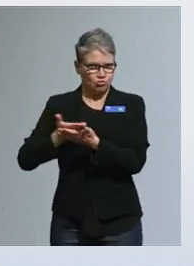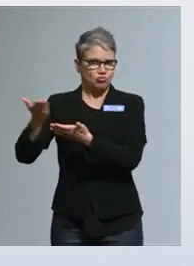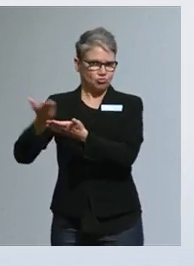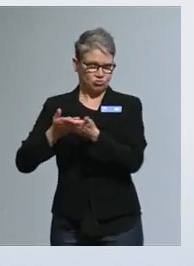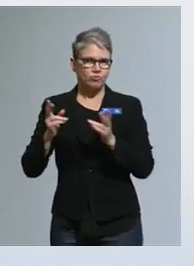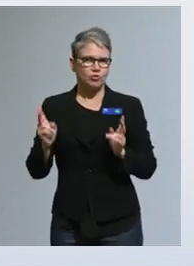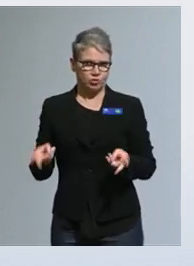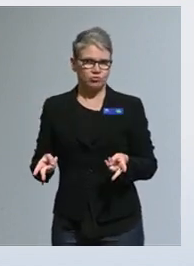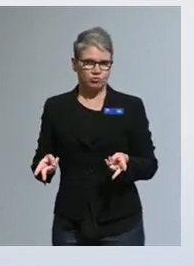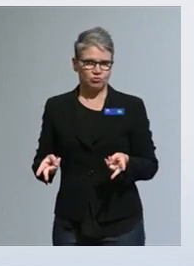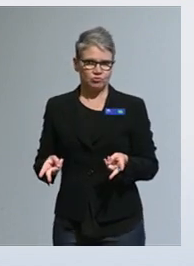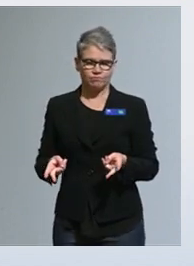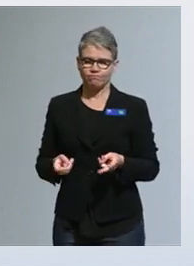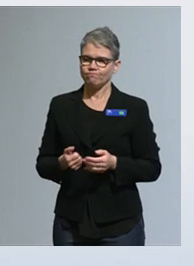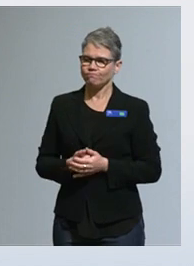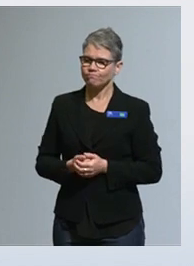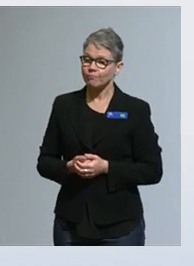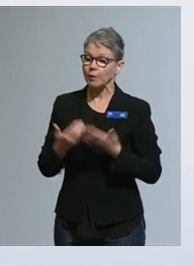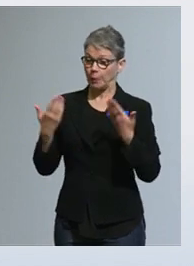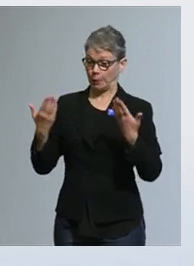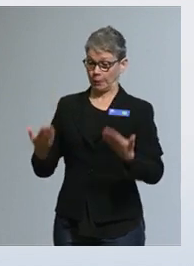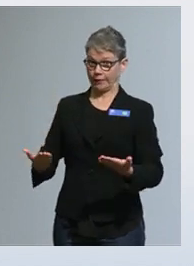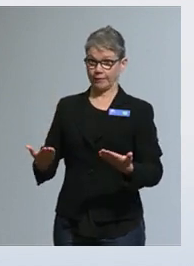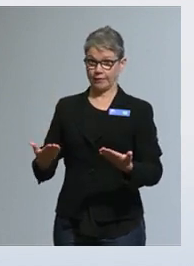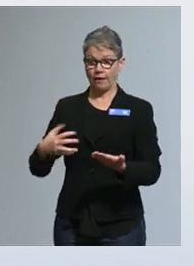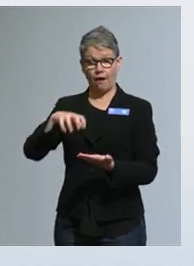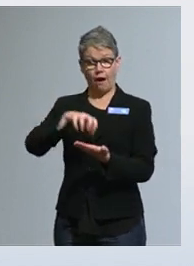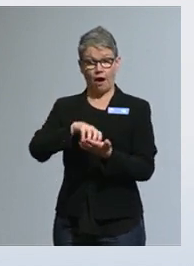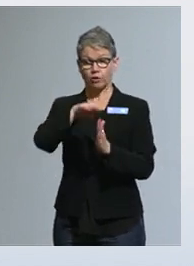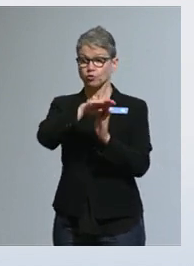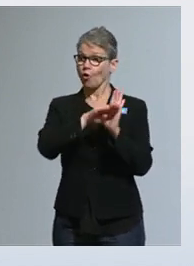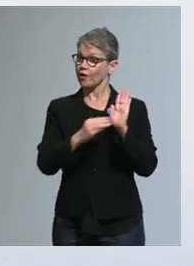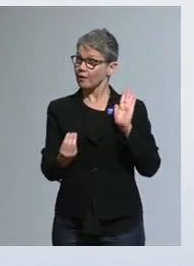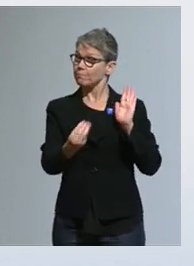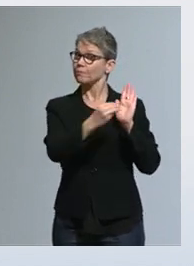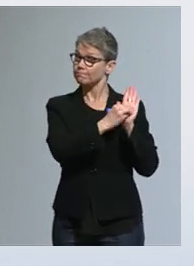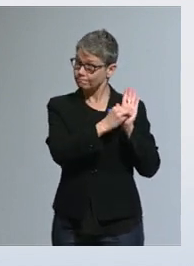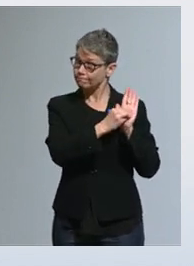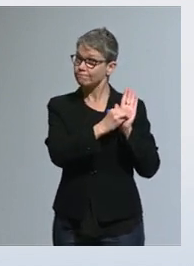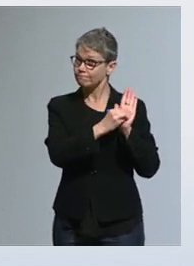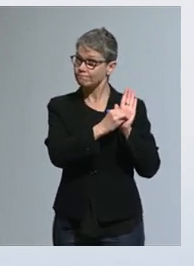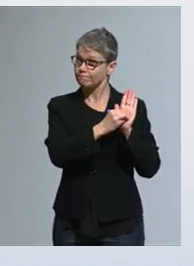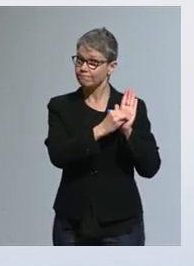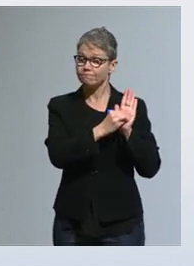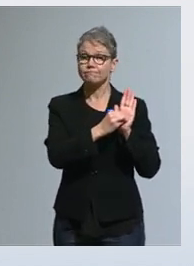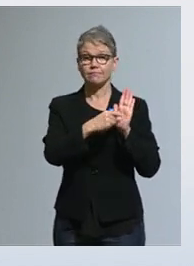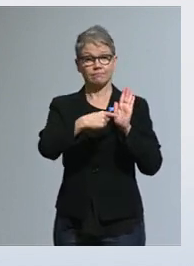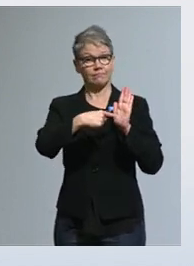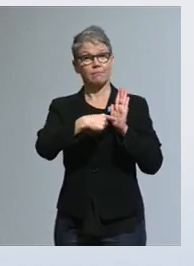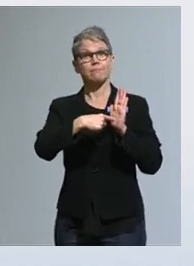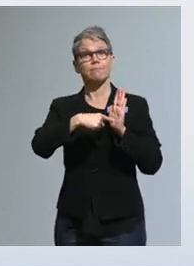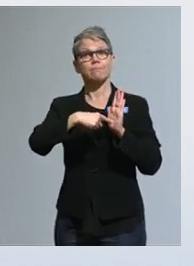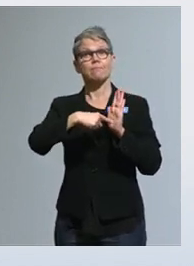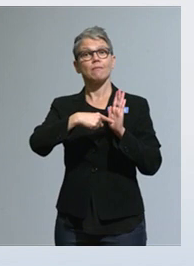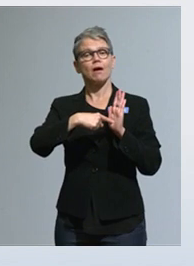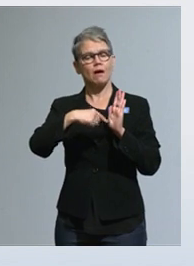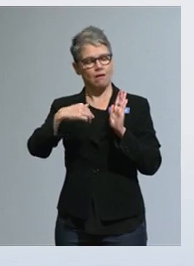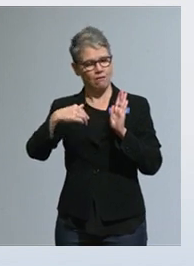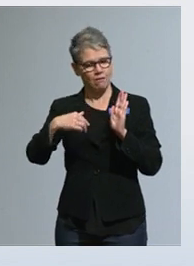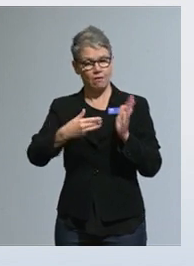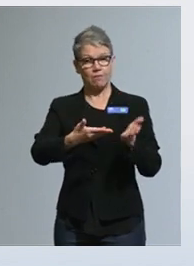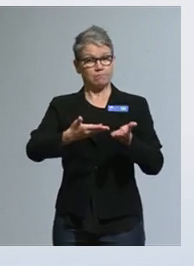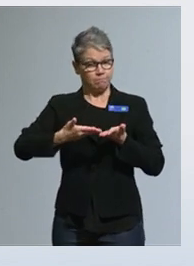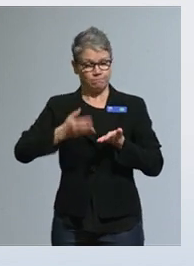Ja nyt hallitusohjelmassa on kirjaus, joka on meille